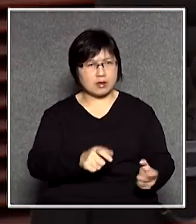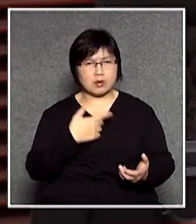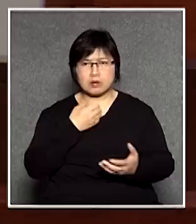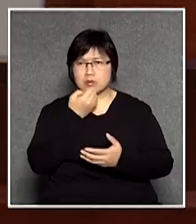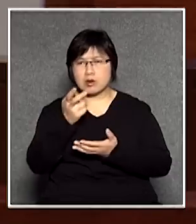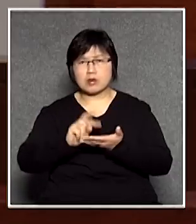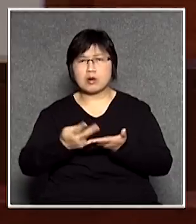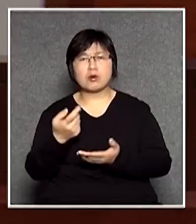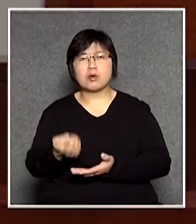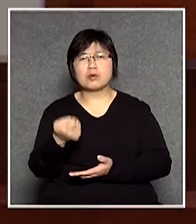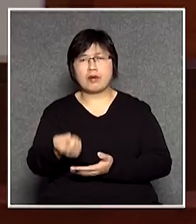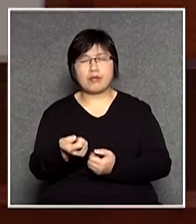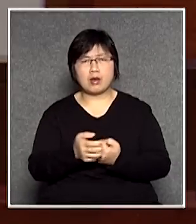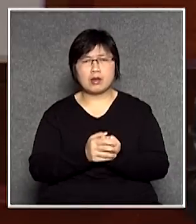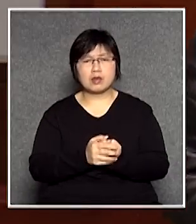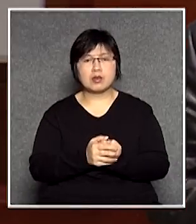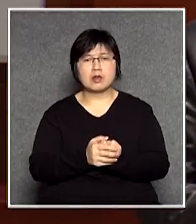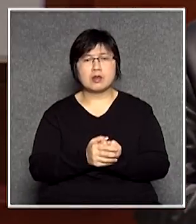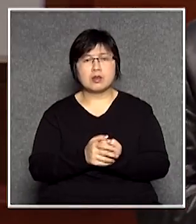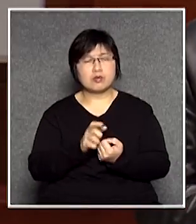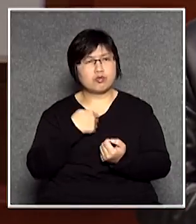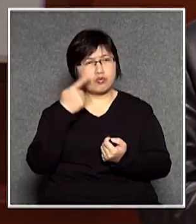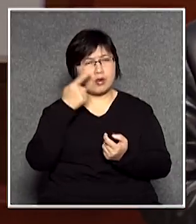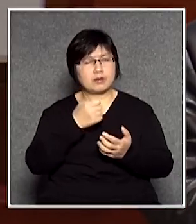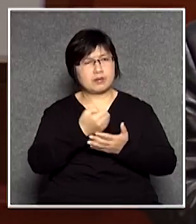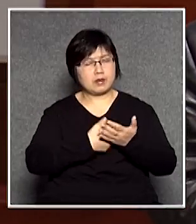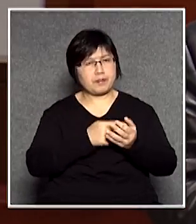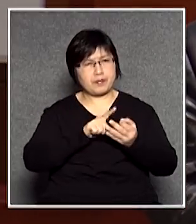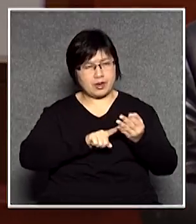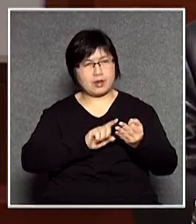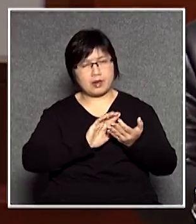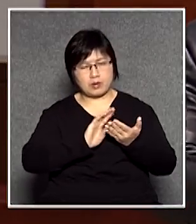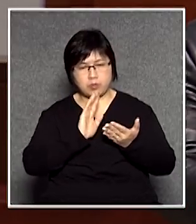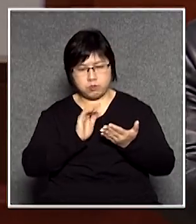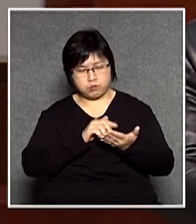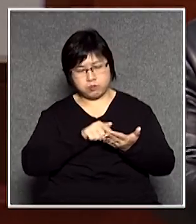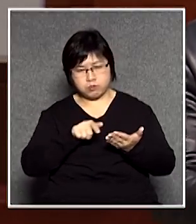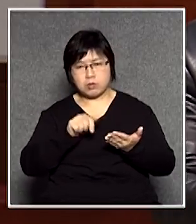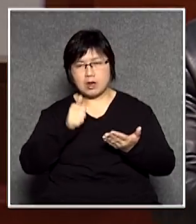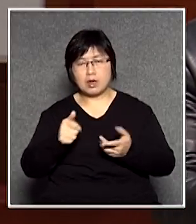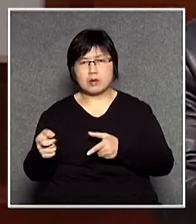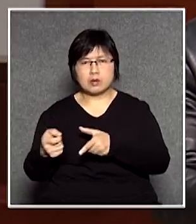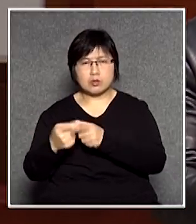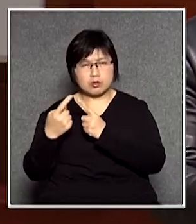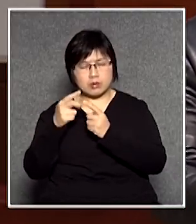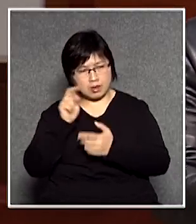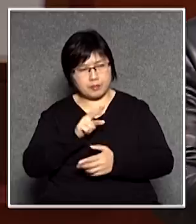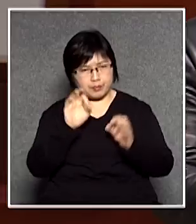其實很簡單實在是理順條例的名稱不要令公眾產生不必要的誤會